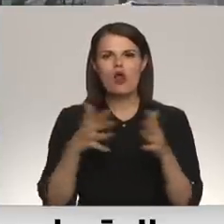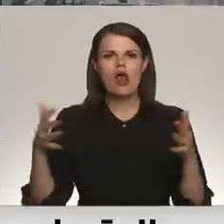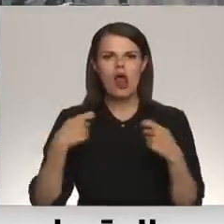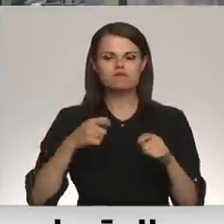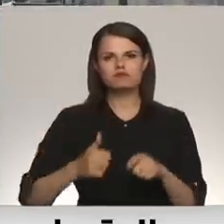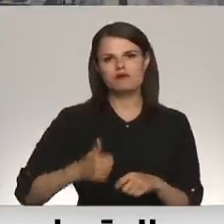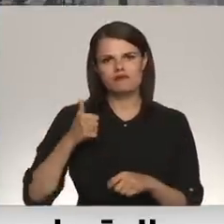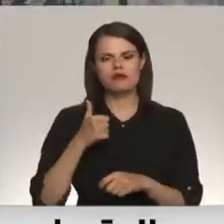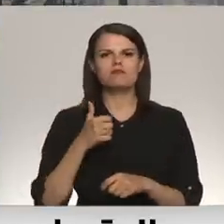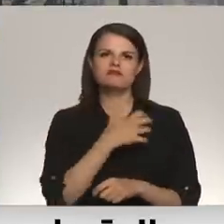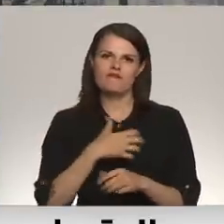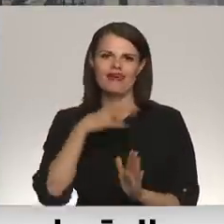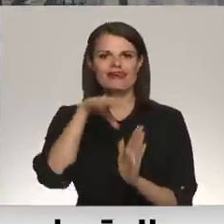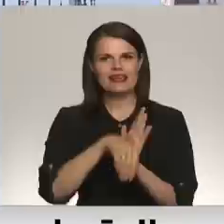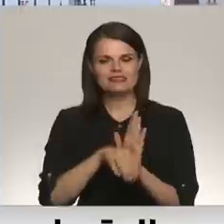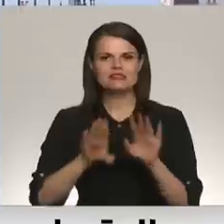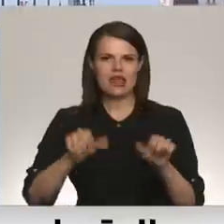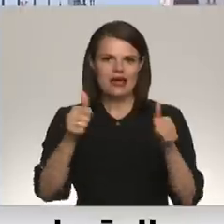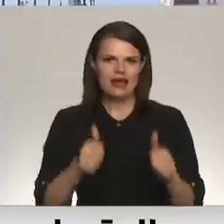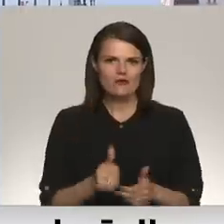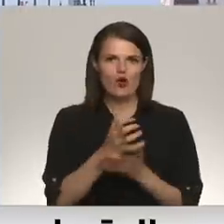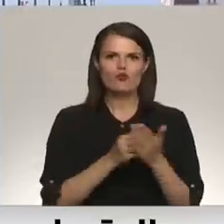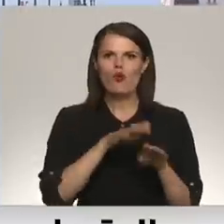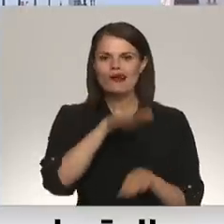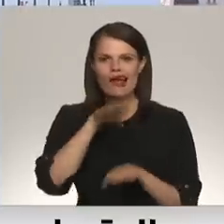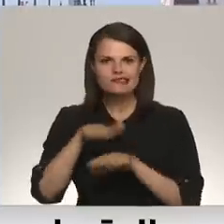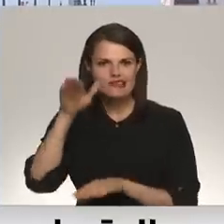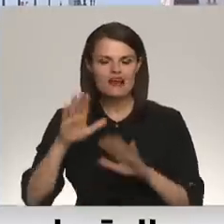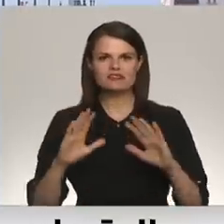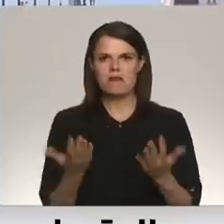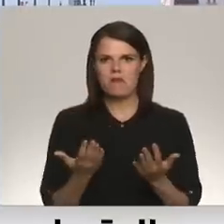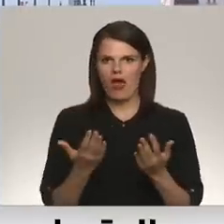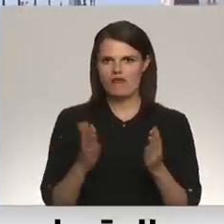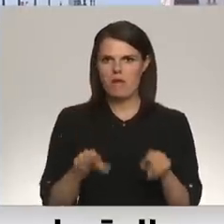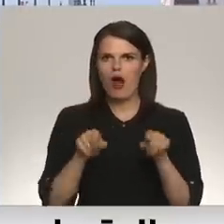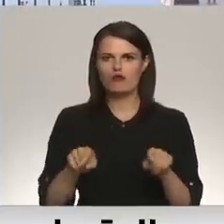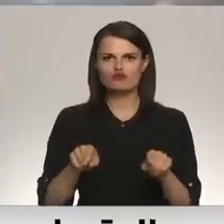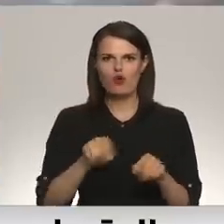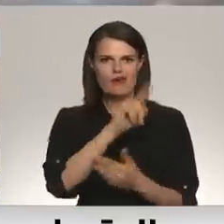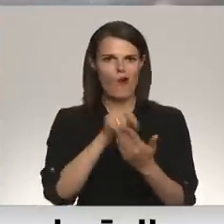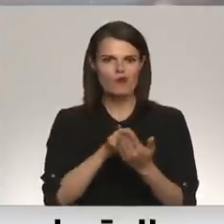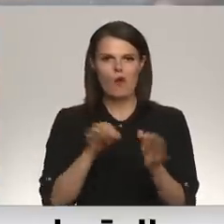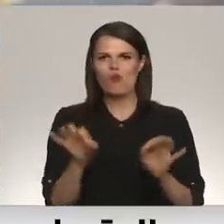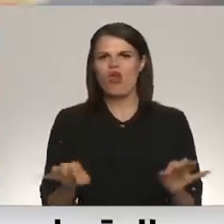varētu iesaistīt rezervju veidošanā. Bet par šo jautājumu nekādu lēmumu pagaidām nesot.